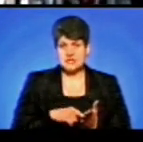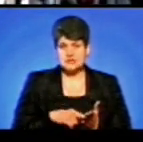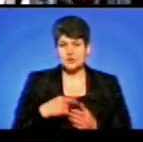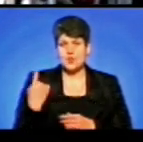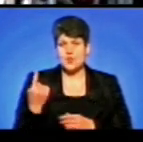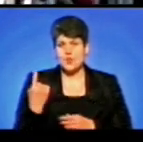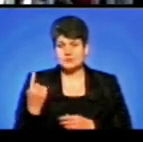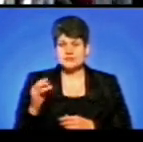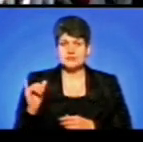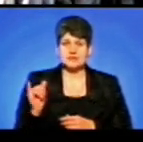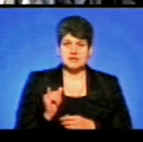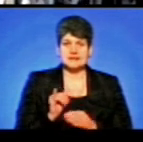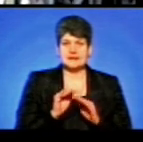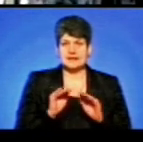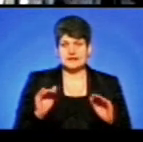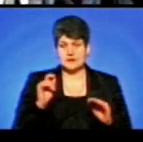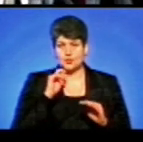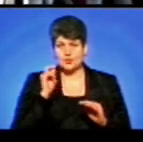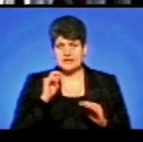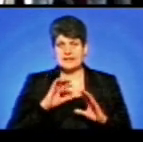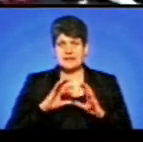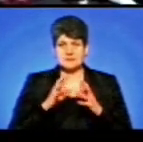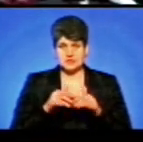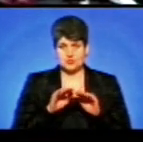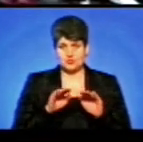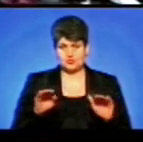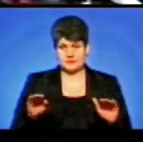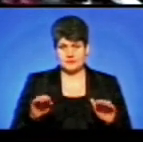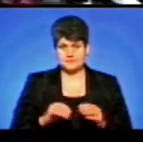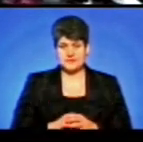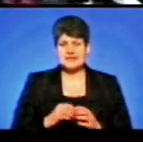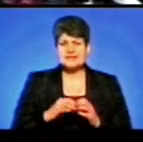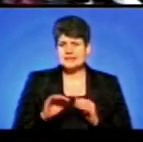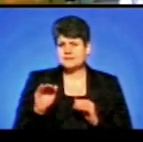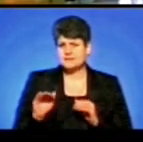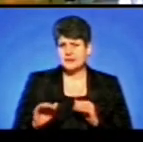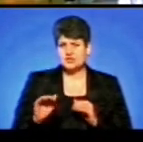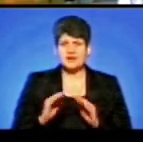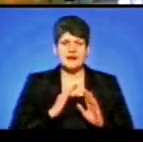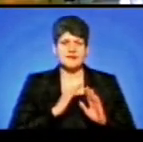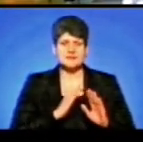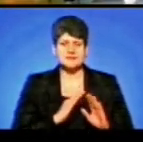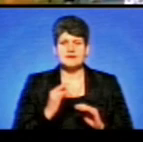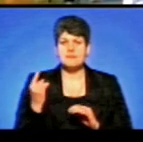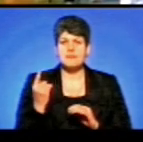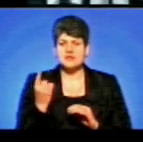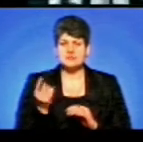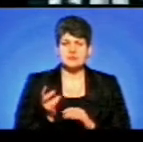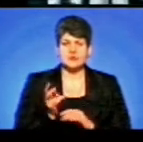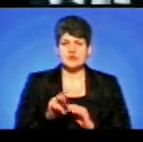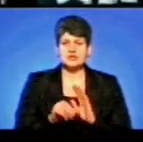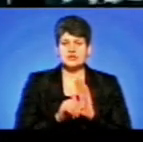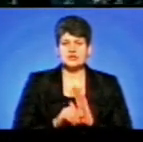області, і на рівні України, і на міжнародньому рівні. Серед наймолодших каратестів першими на ринг виходять